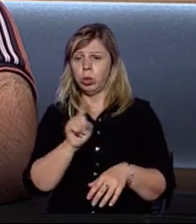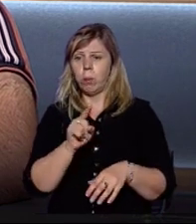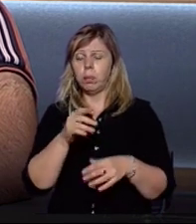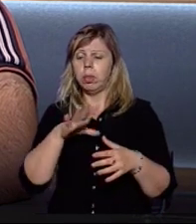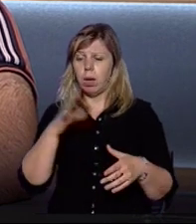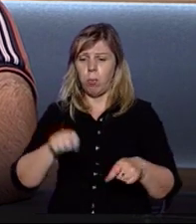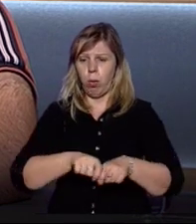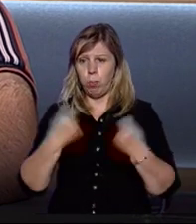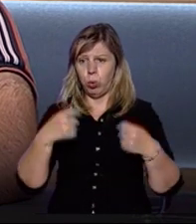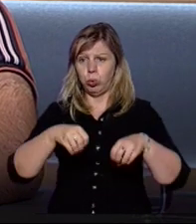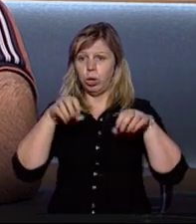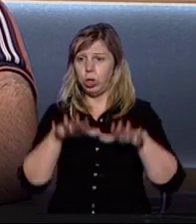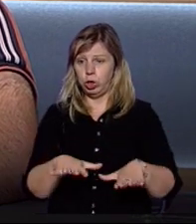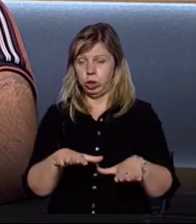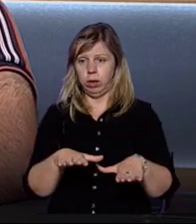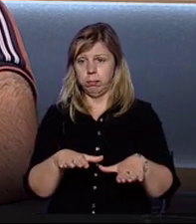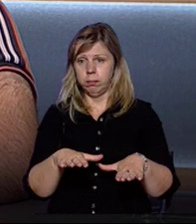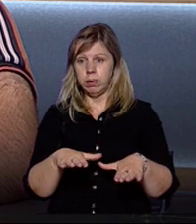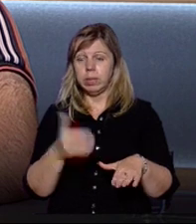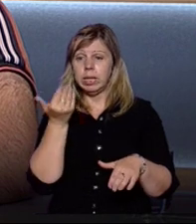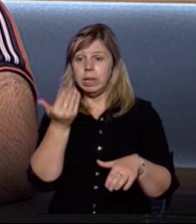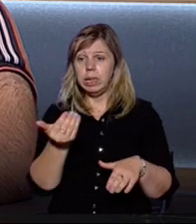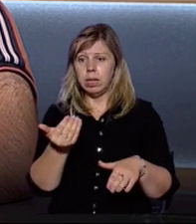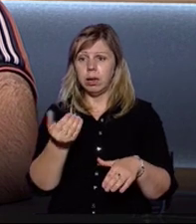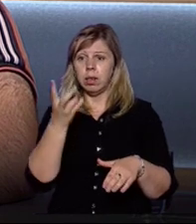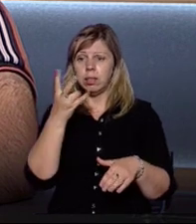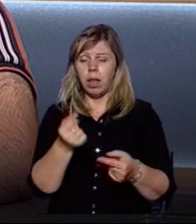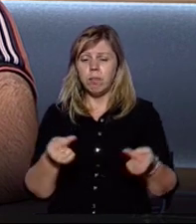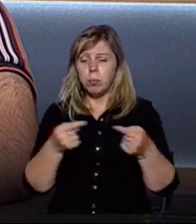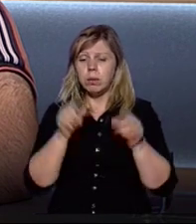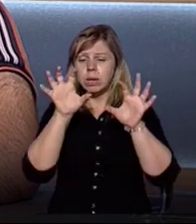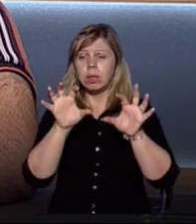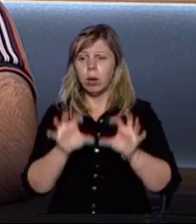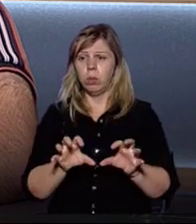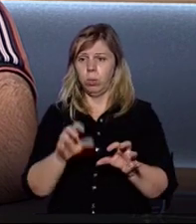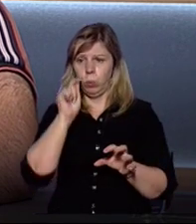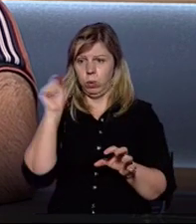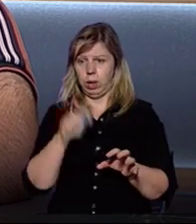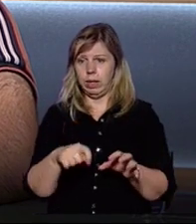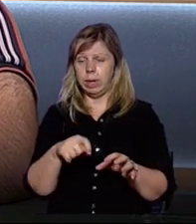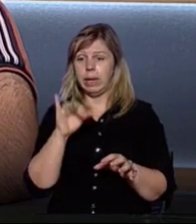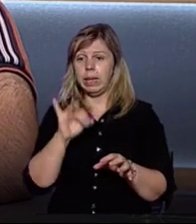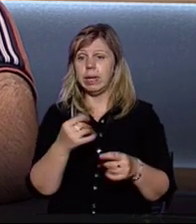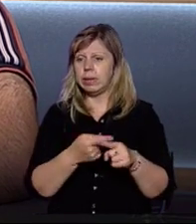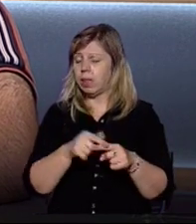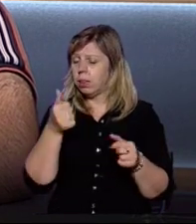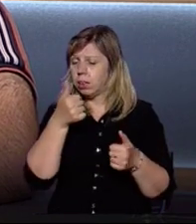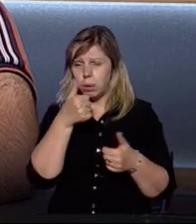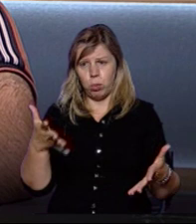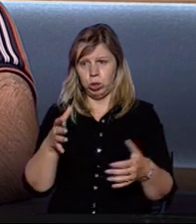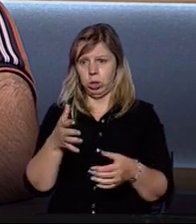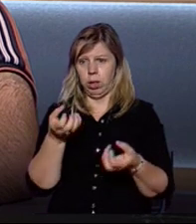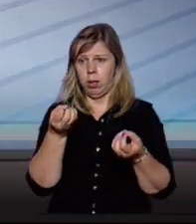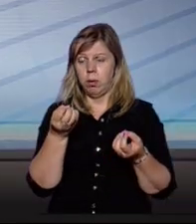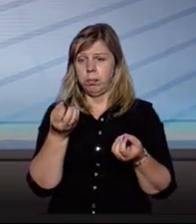порушено в рішеннях їх на відповідність законам і Конституції України. І це не можна буде просто